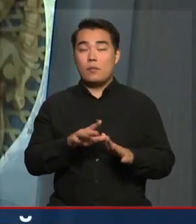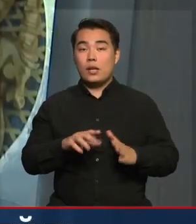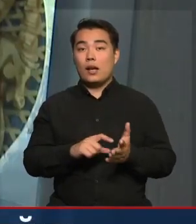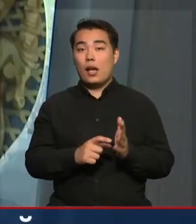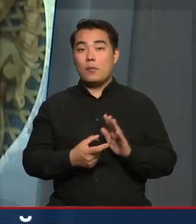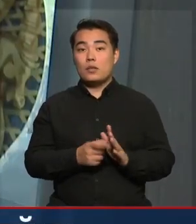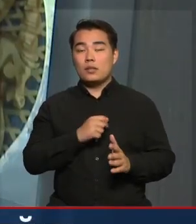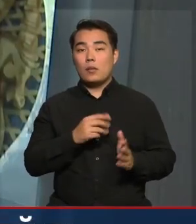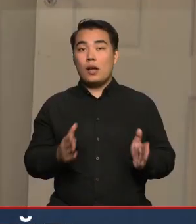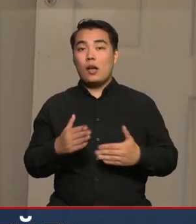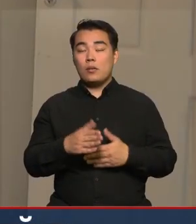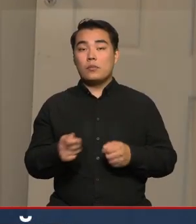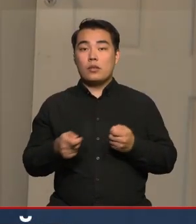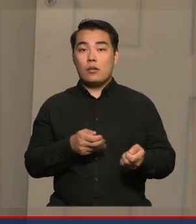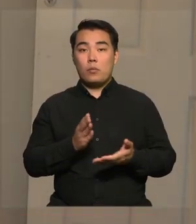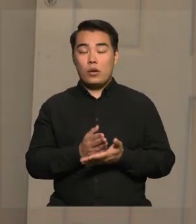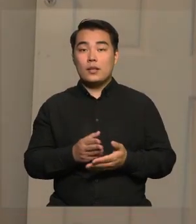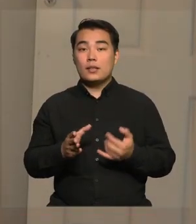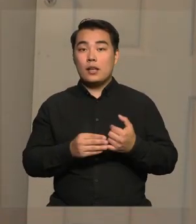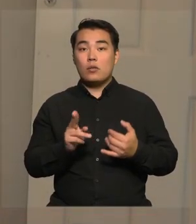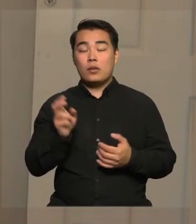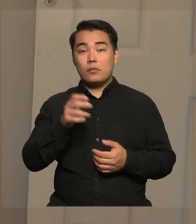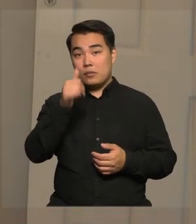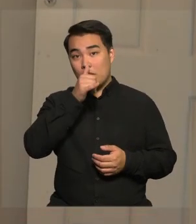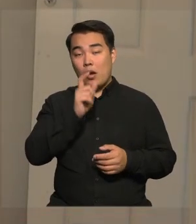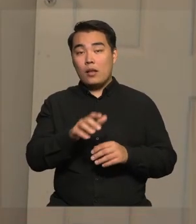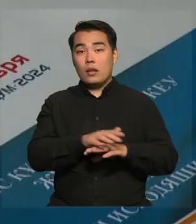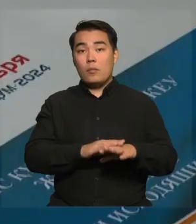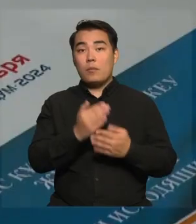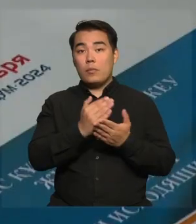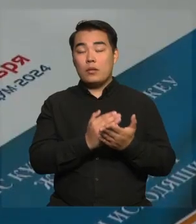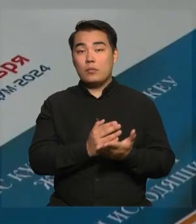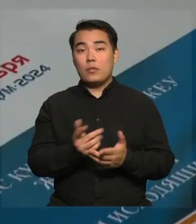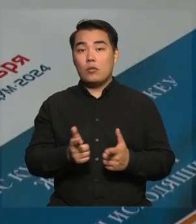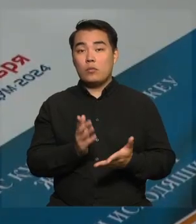жылжымалы жашықты тасымалдайды. Қазір ұчаскелерге келі алмайтын жандардың тізімі жасалып жатыр.